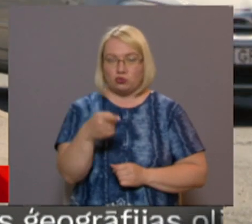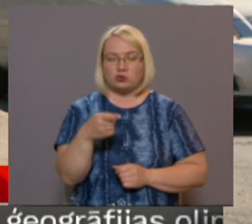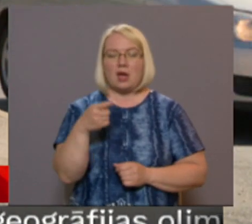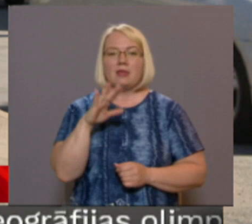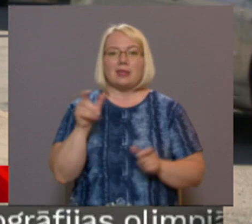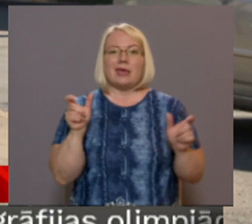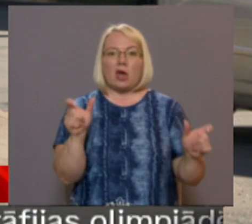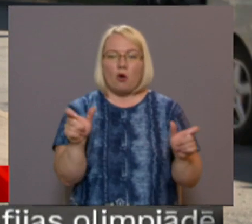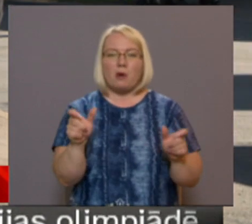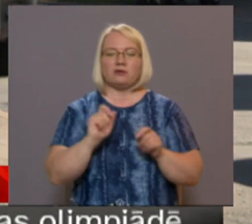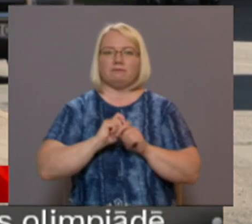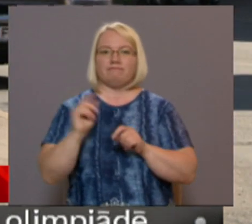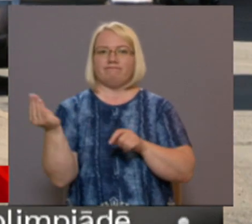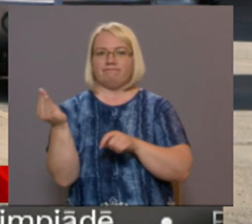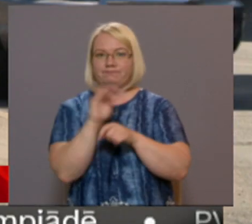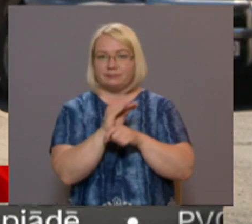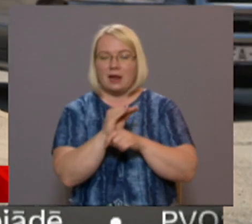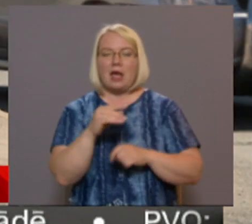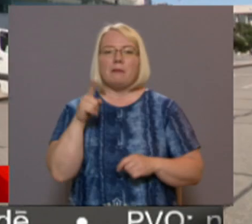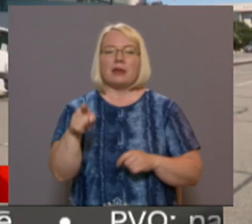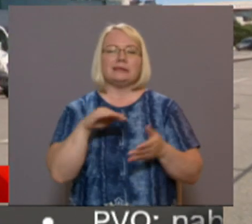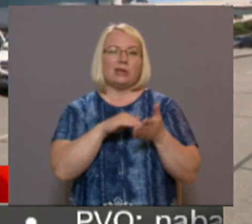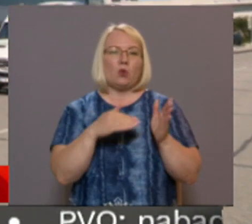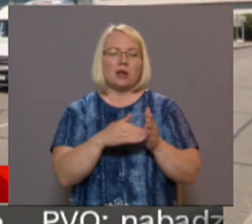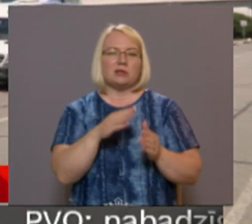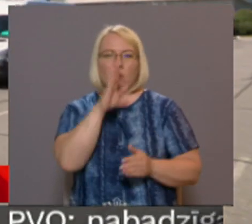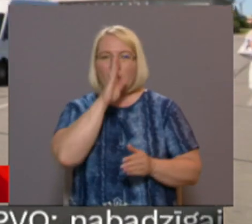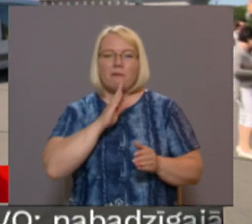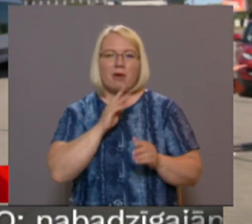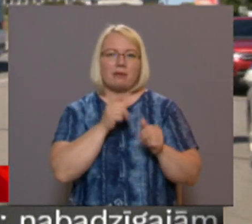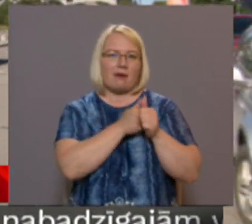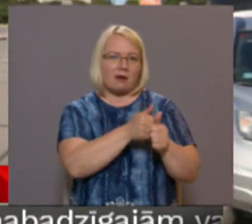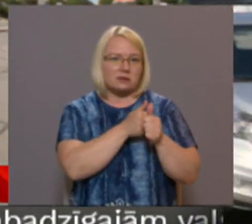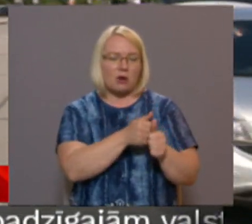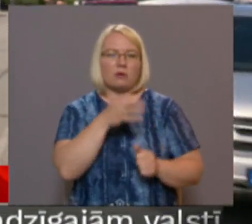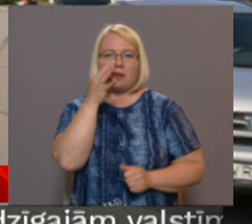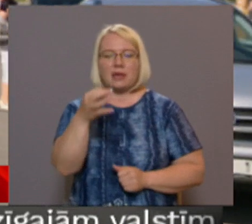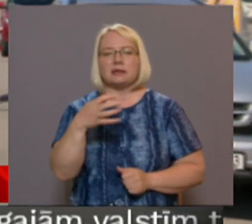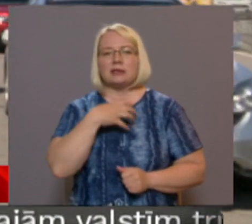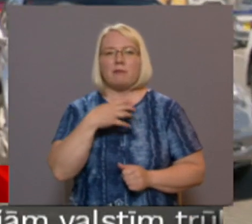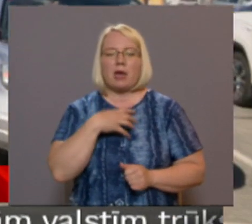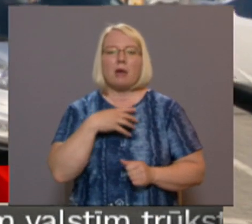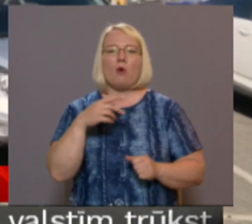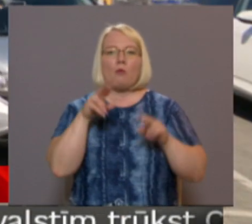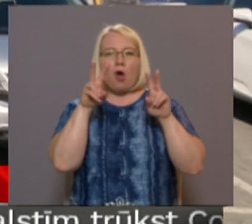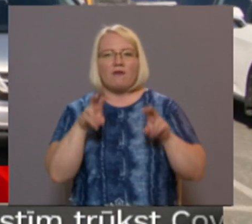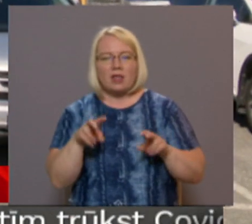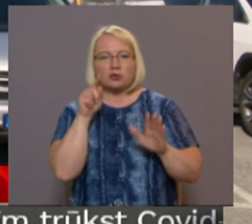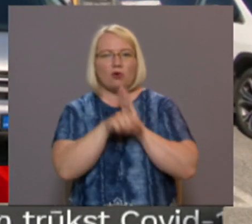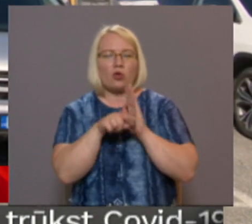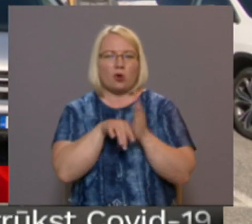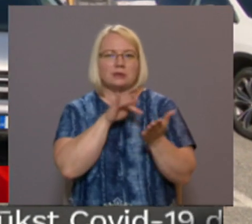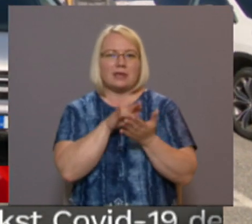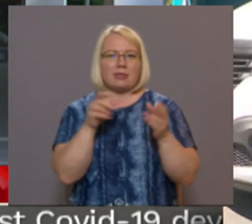pastiprināt. Par to, ka situācija nopietni, jāuzrauga šodien ziņojas slimību profilaksas un kontrolas centra epidemiologs, norādot, ka